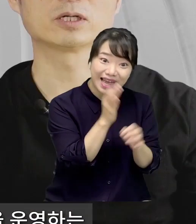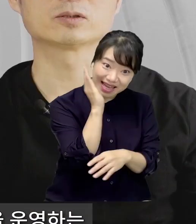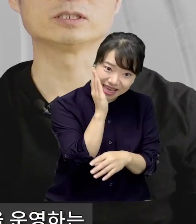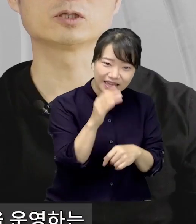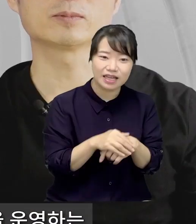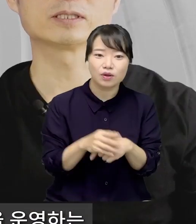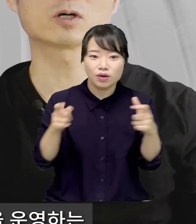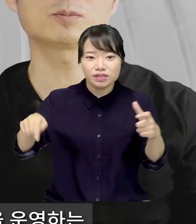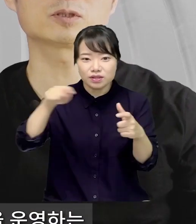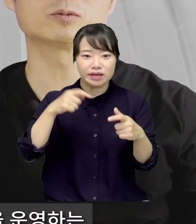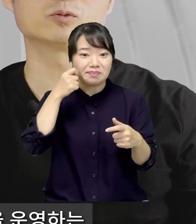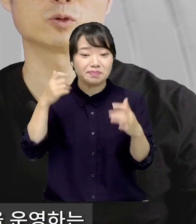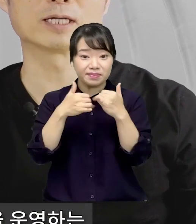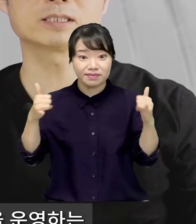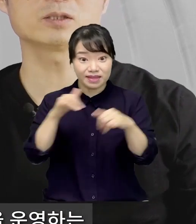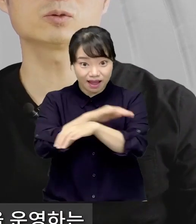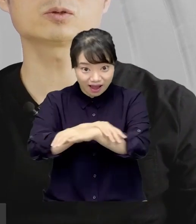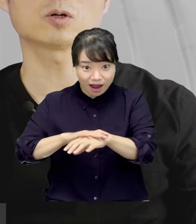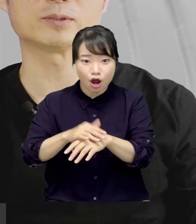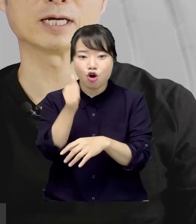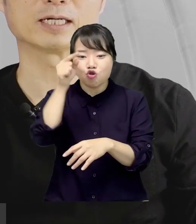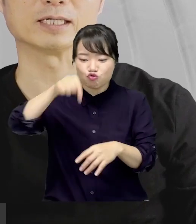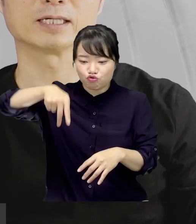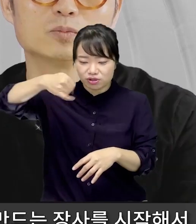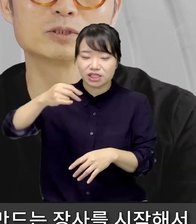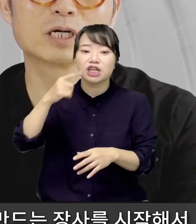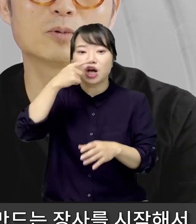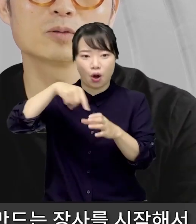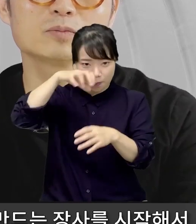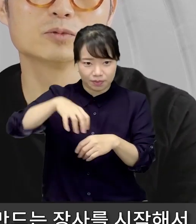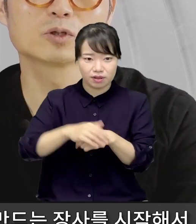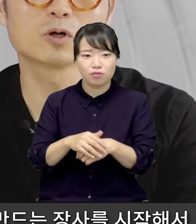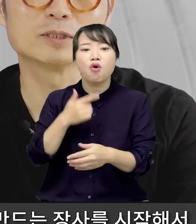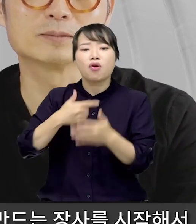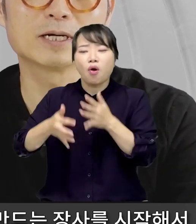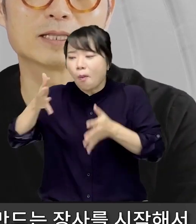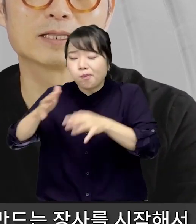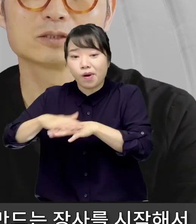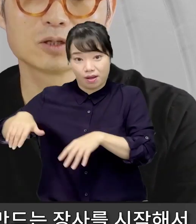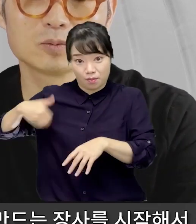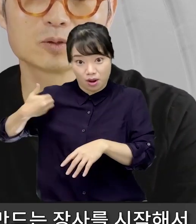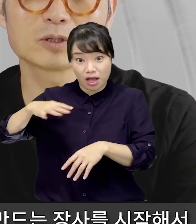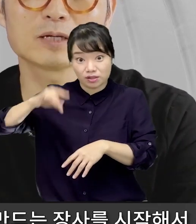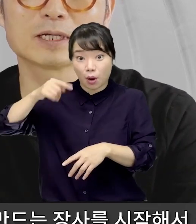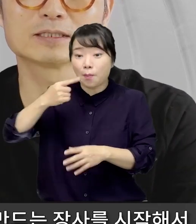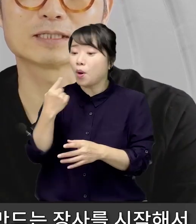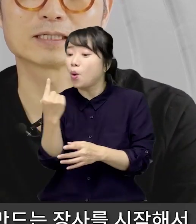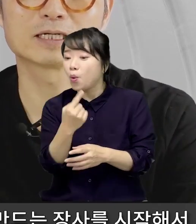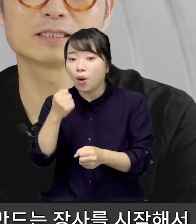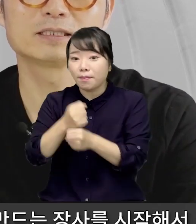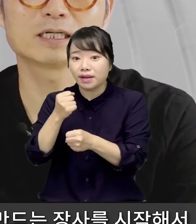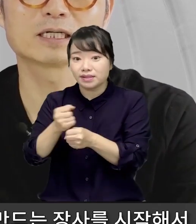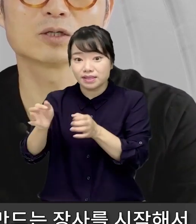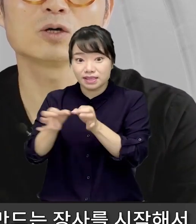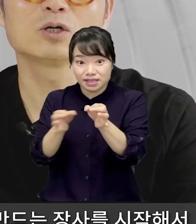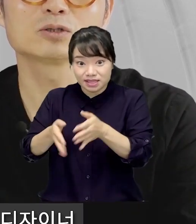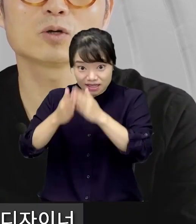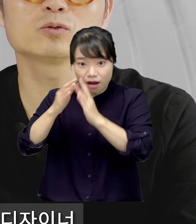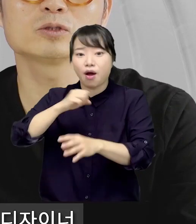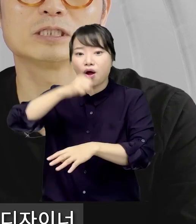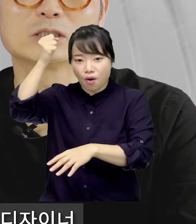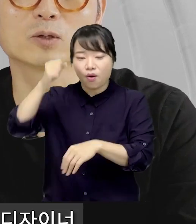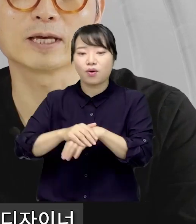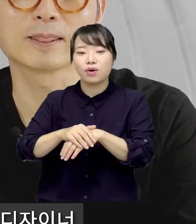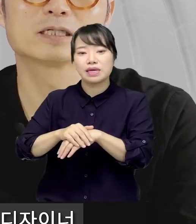지역에서 인정받는 커피 전문을 운영하는 후스커피 이야기 무자본, 무경험이지만 처음으로 케이크 만든 장사를 시작해서